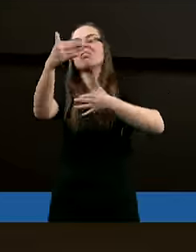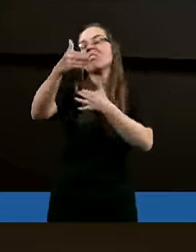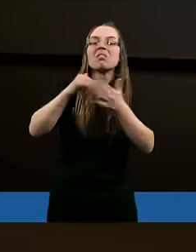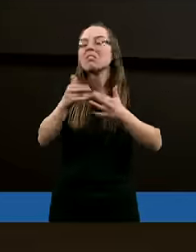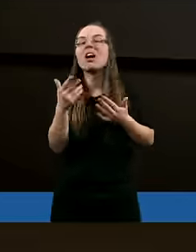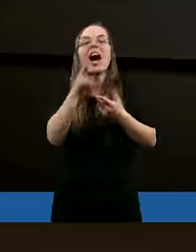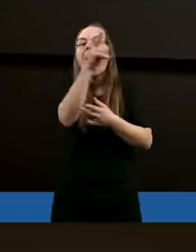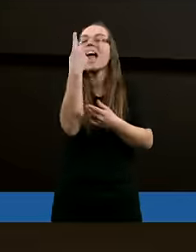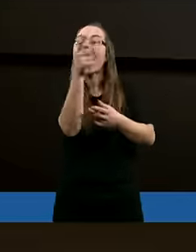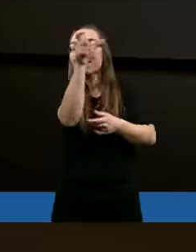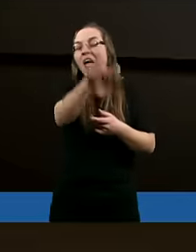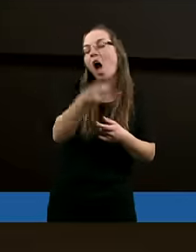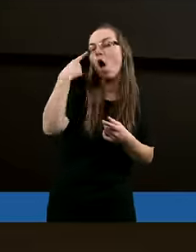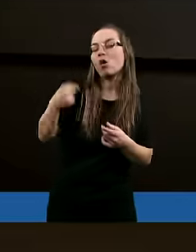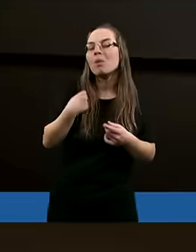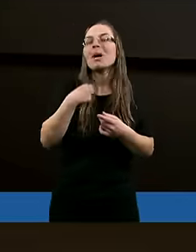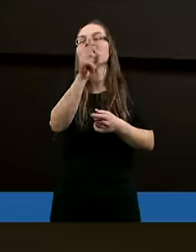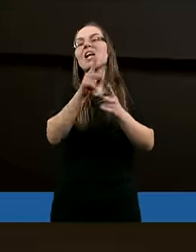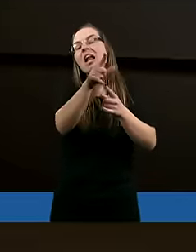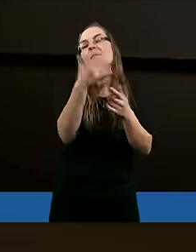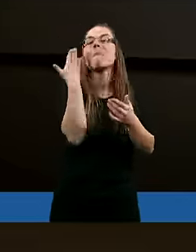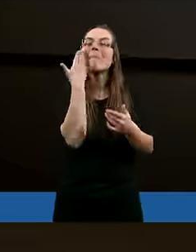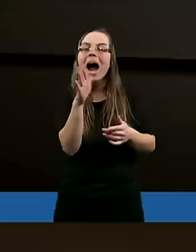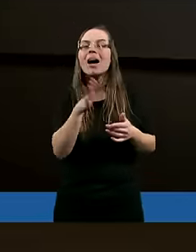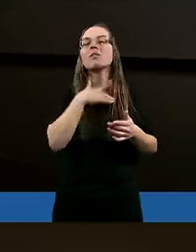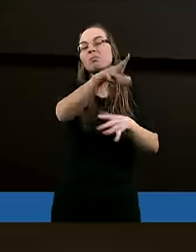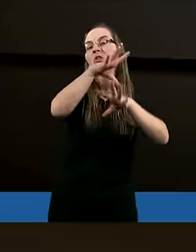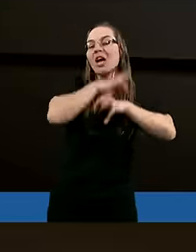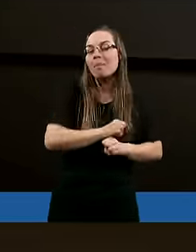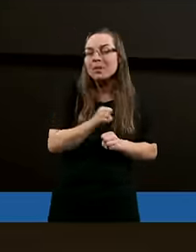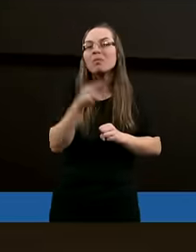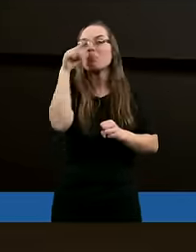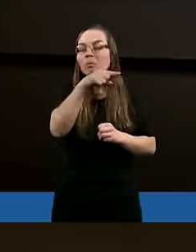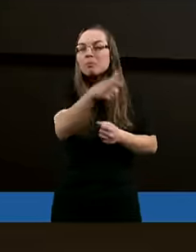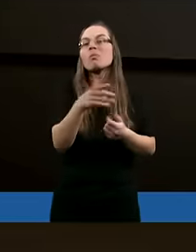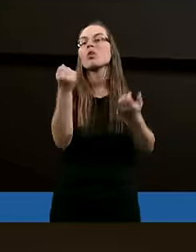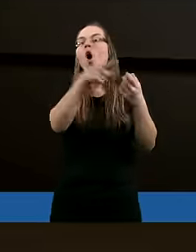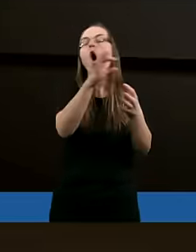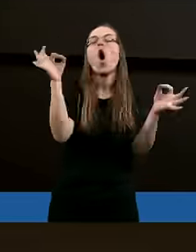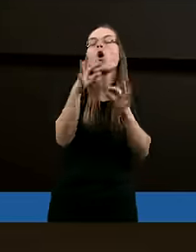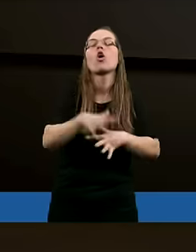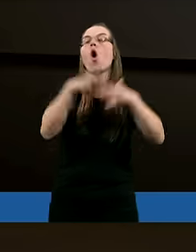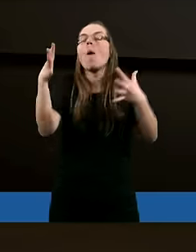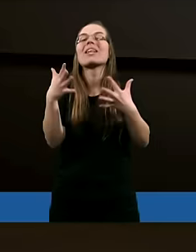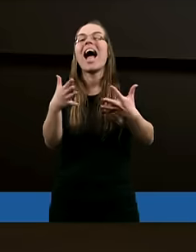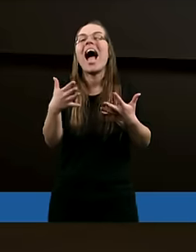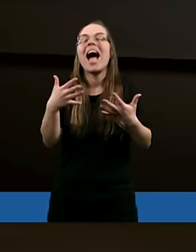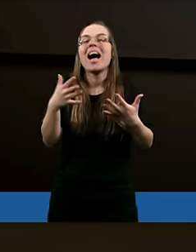bo dla jednej osoby stanie się troszeczkę bardziej cierpliwym, to jest ogromna, ogromna